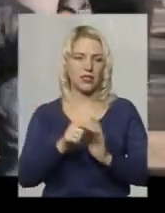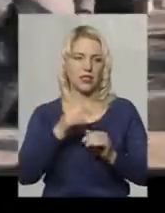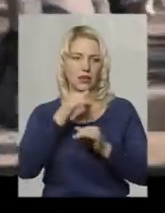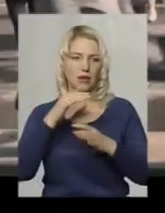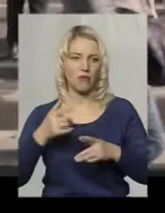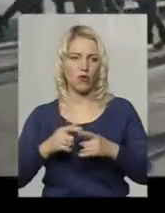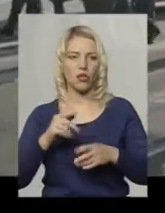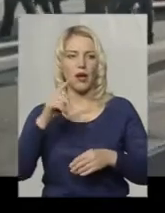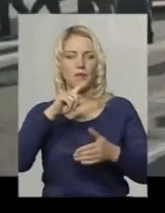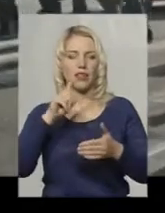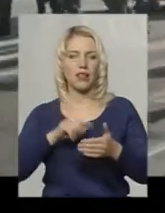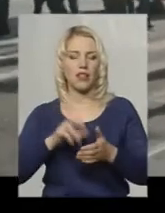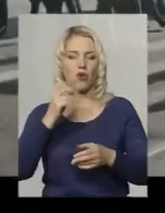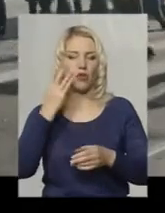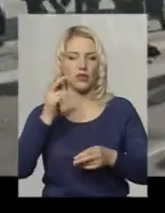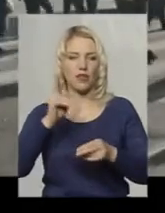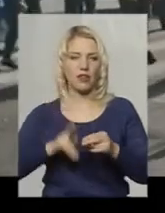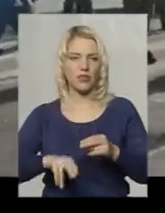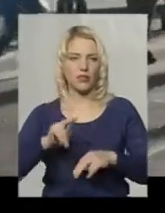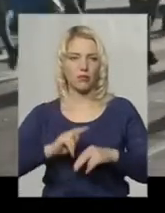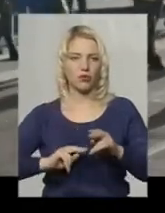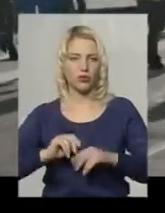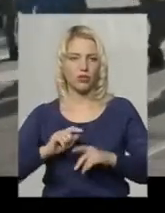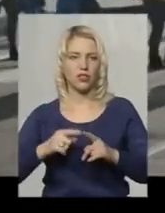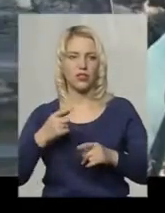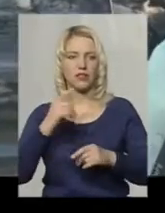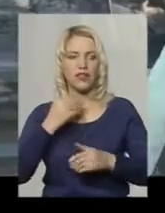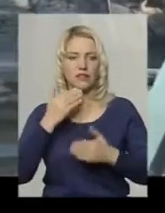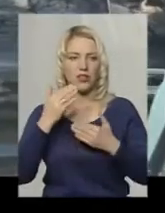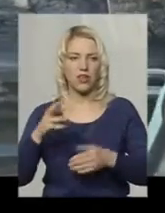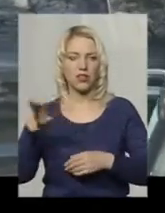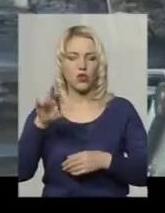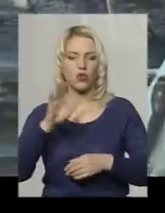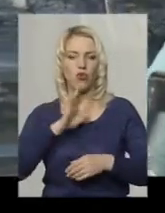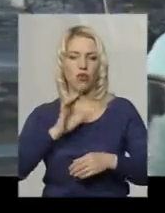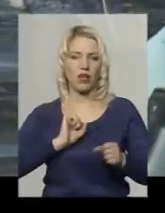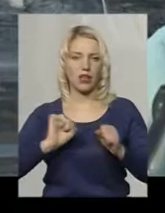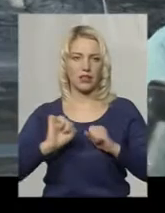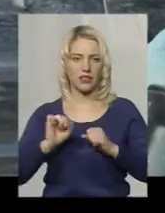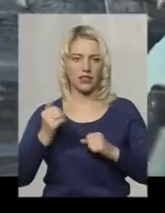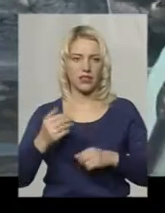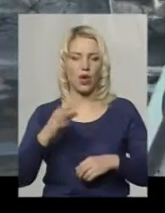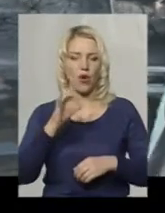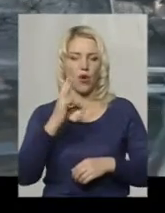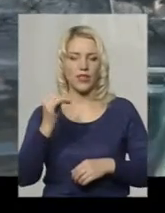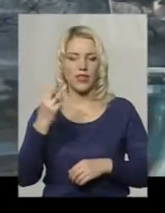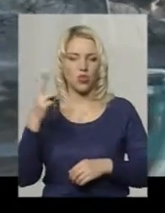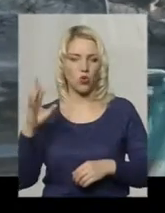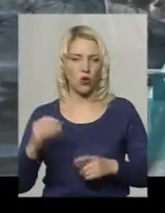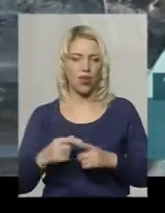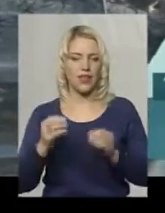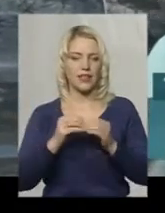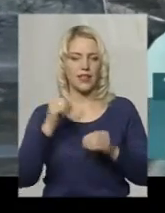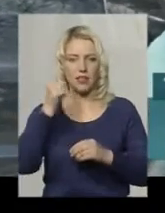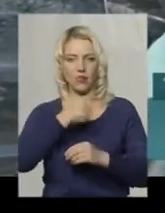будівництво та здадуть будинок власникам, зверталися до керівниці підприємства «Цивіль Житлобуд» Тамари Оніжко. Вже 10 років Тамара Юрійовна нас